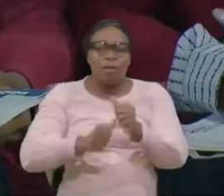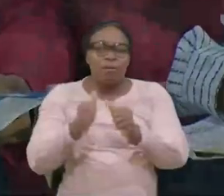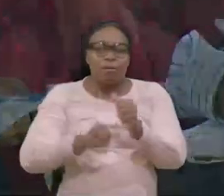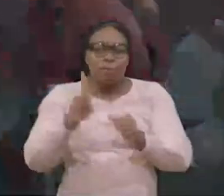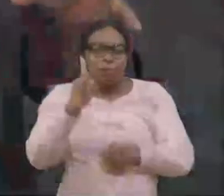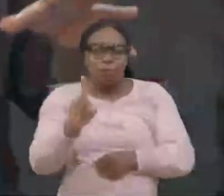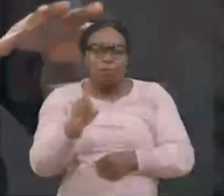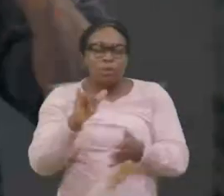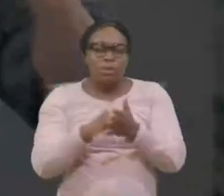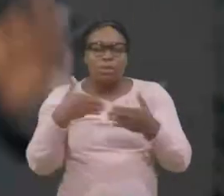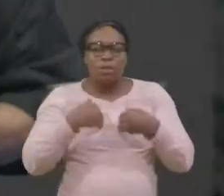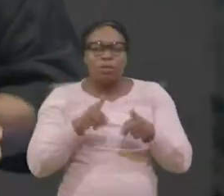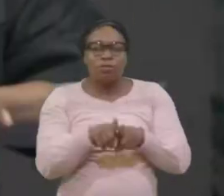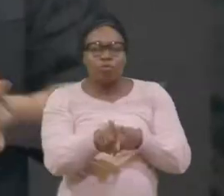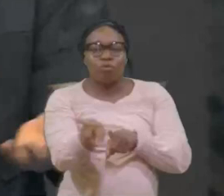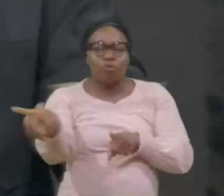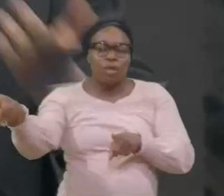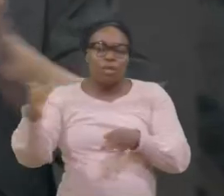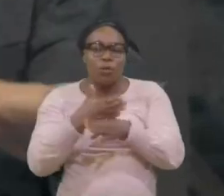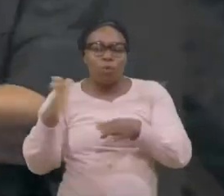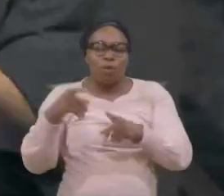sont égarés du chemin